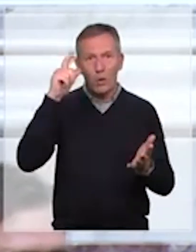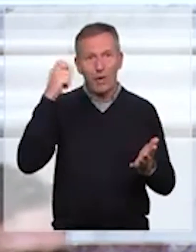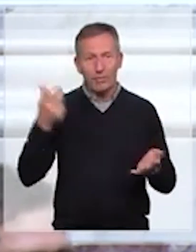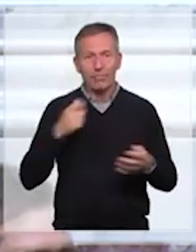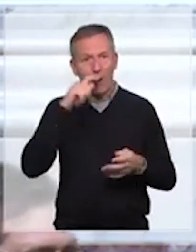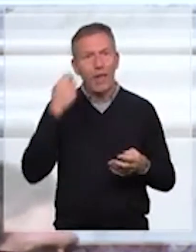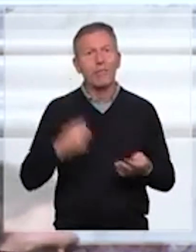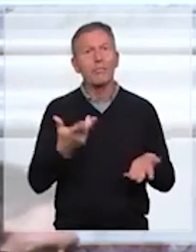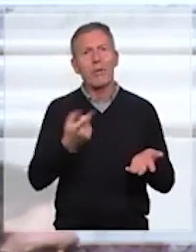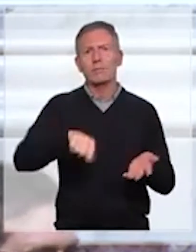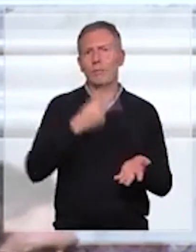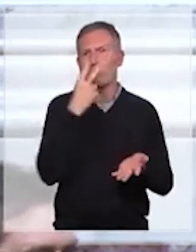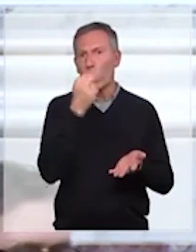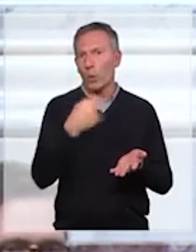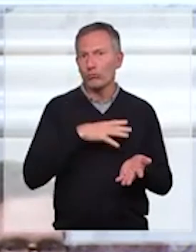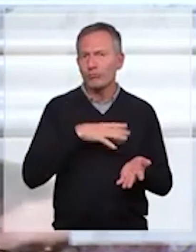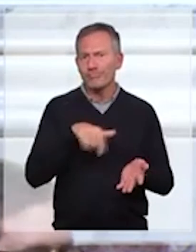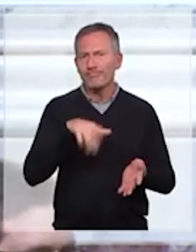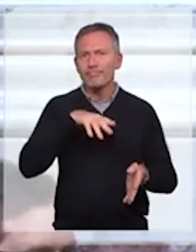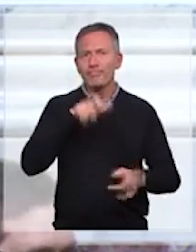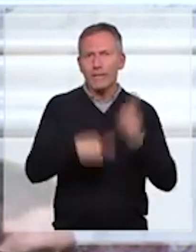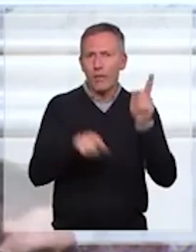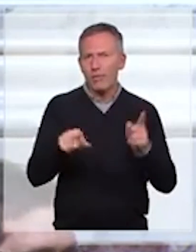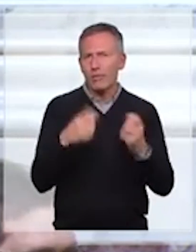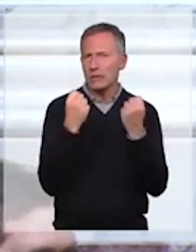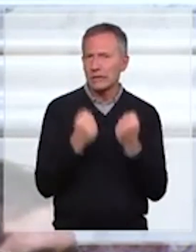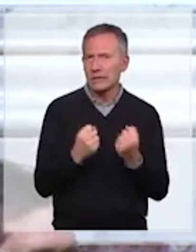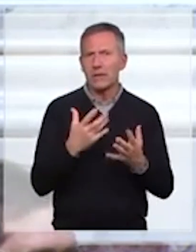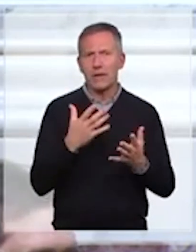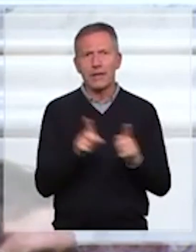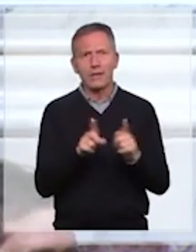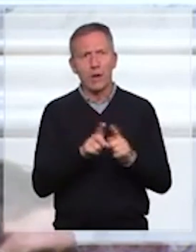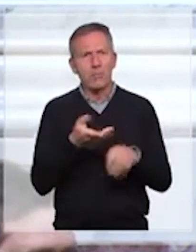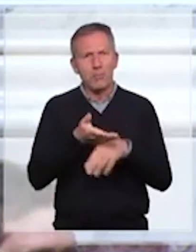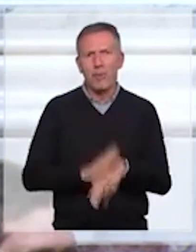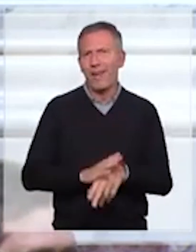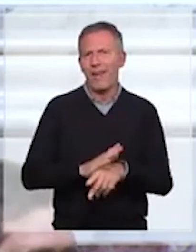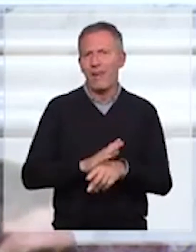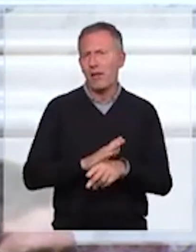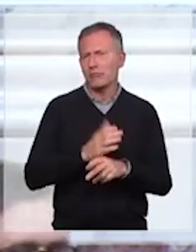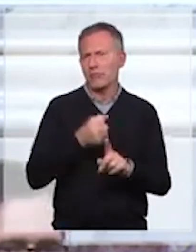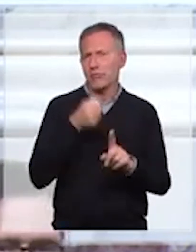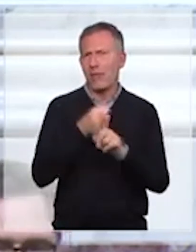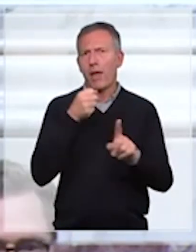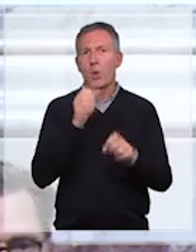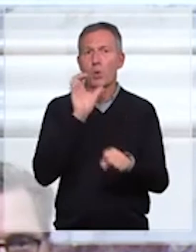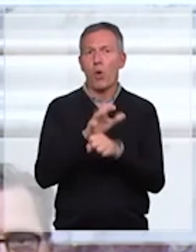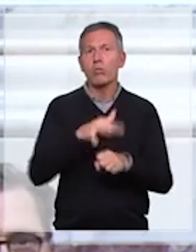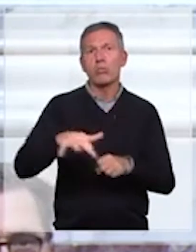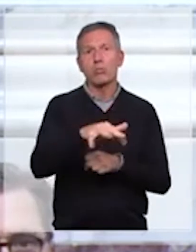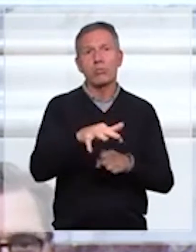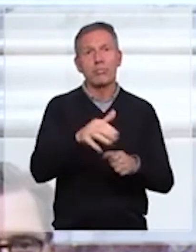avons vu leur extraordinaire résistance, leur détermination à se battre contre l'agresseur russe